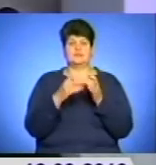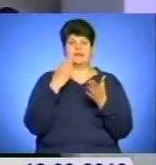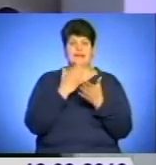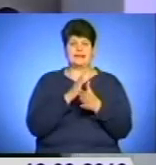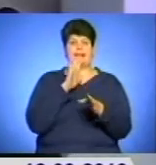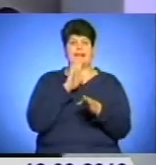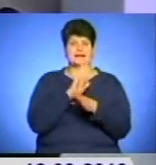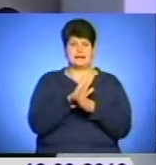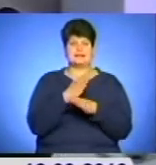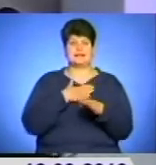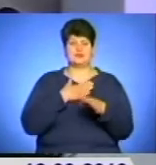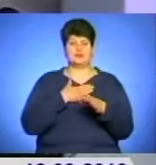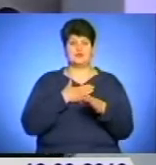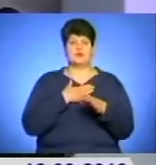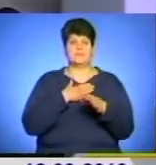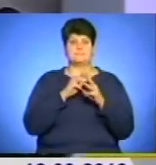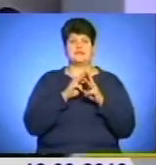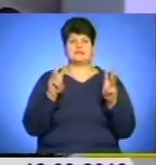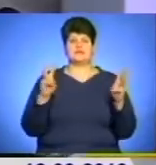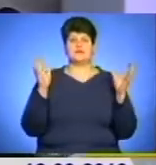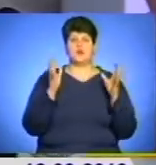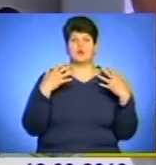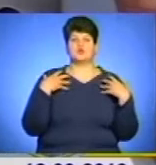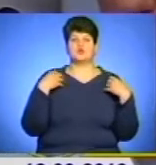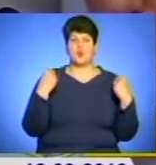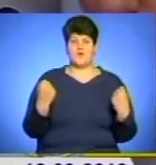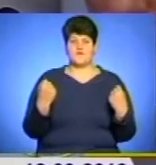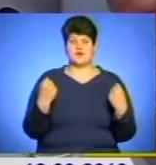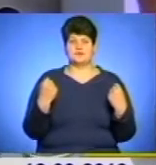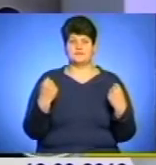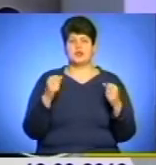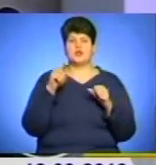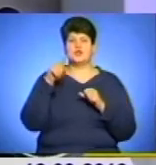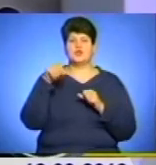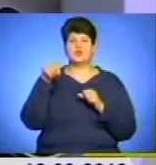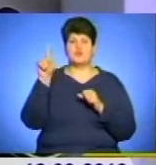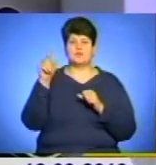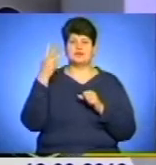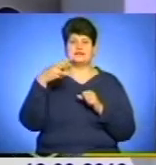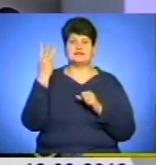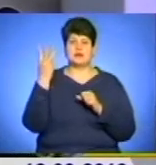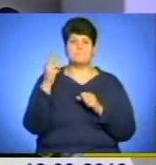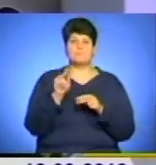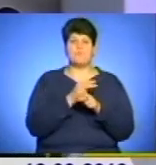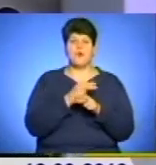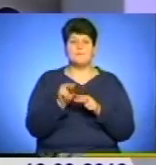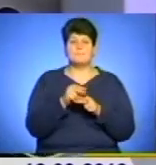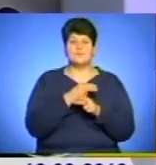наказ нашого міністерства охорони здоров'я, номер 33, по профілактиці